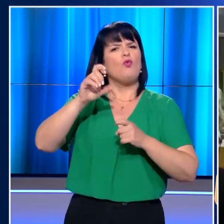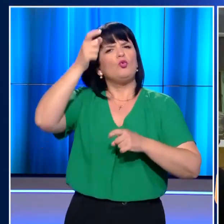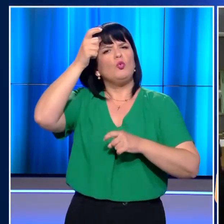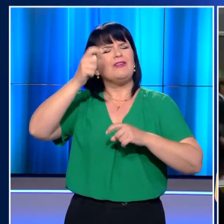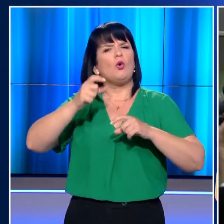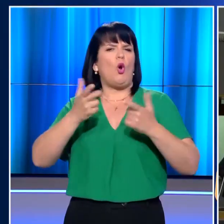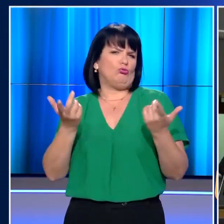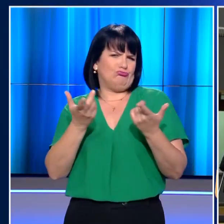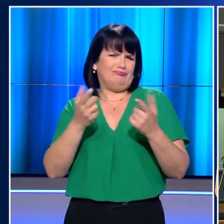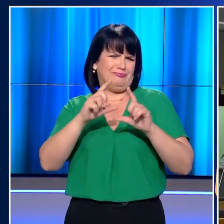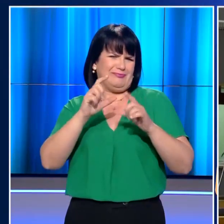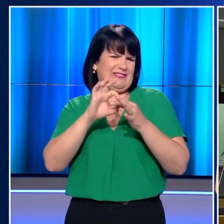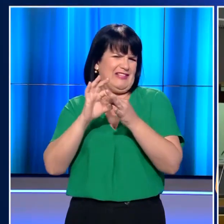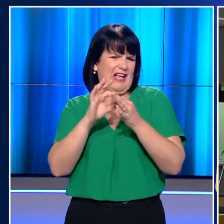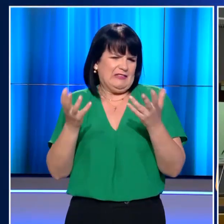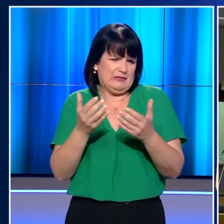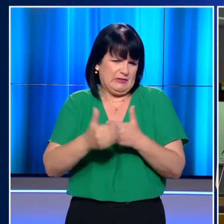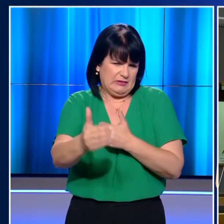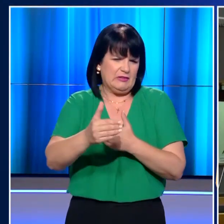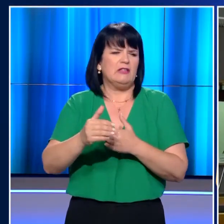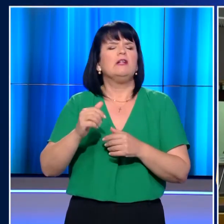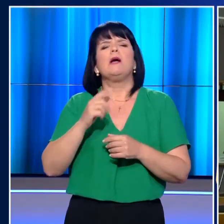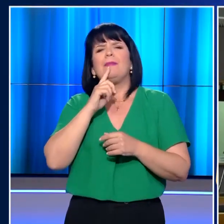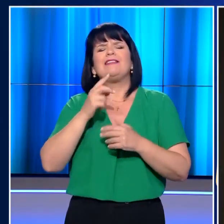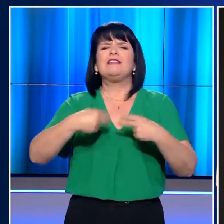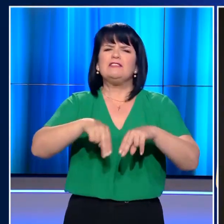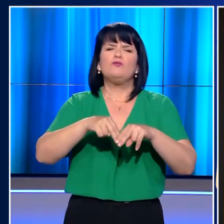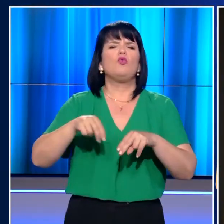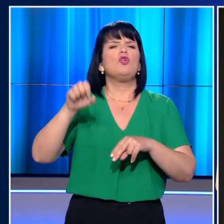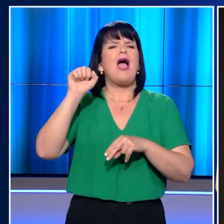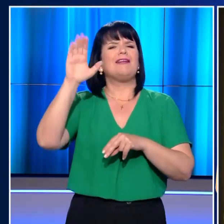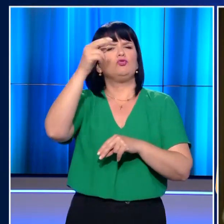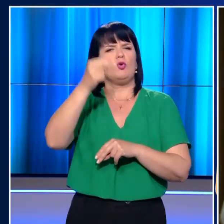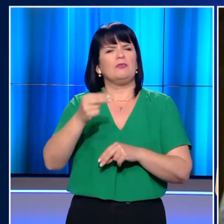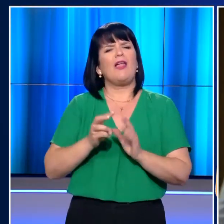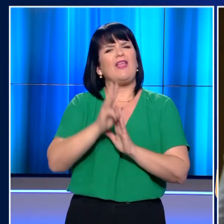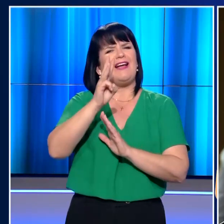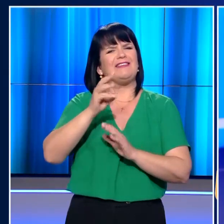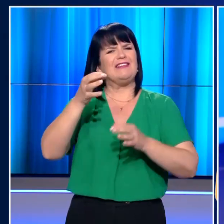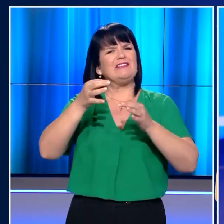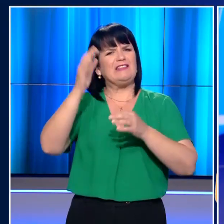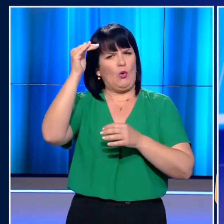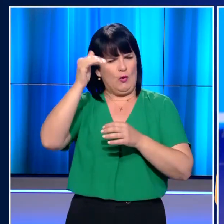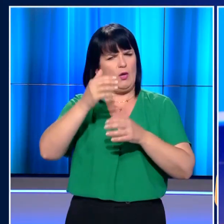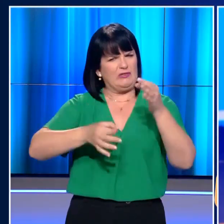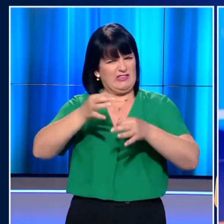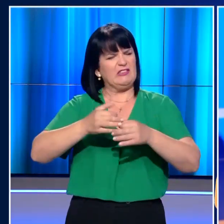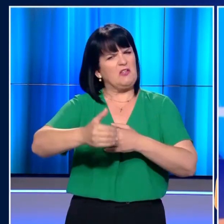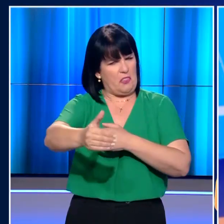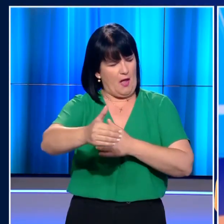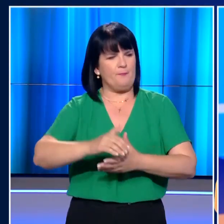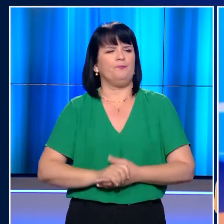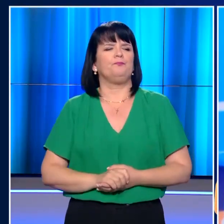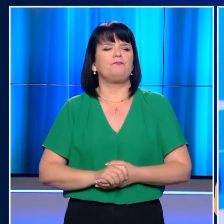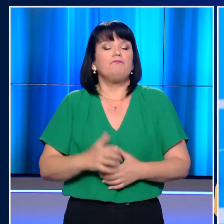ενώψει και τις συζήτητες που θα διεξαχθεί στο Συμβούλιο Εξωτερικών Υποθέσεων της Ευρωπαϊκής Ένωσης στις 13 Ιουλίου. Ανησυχία στους